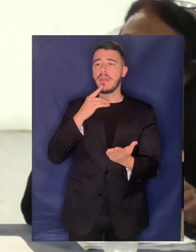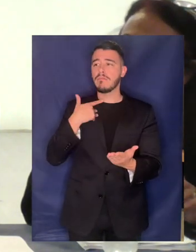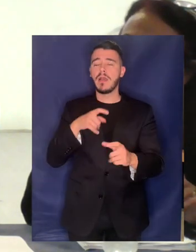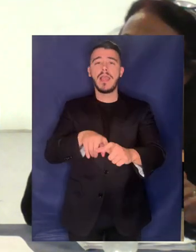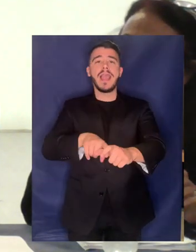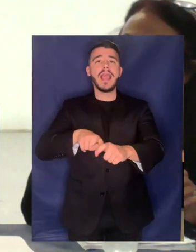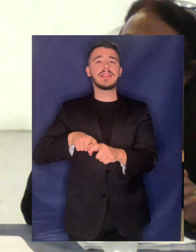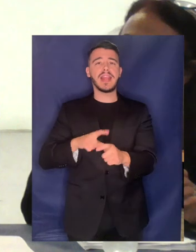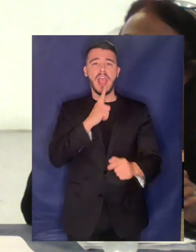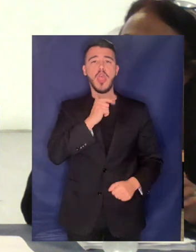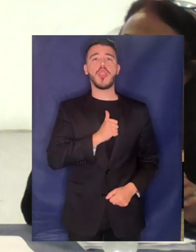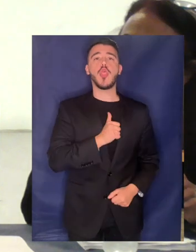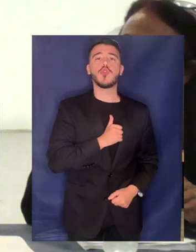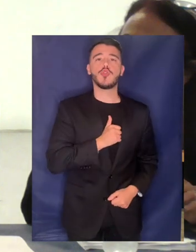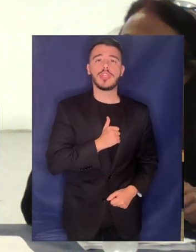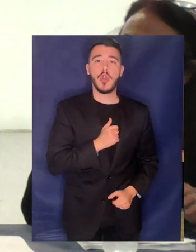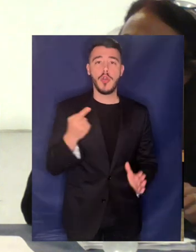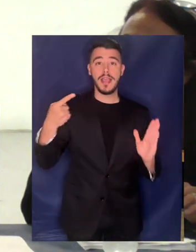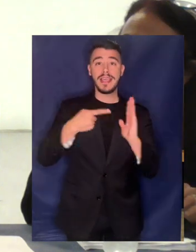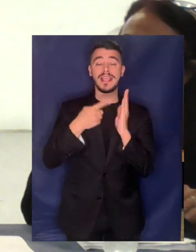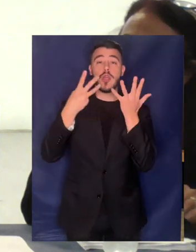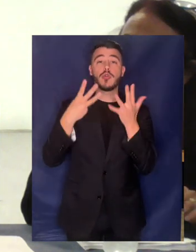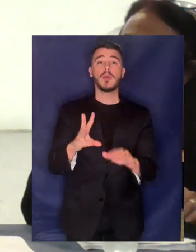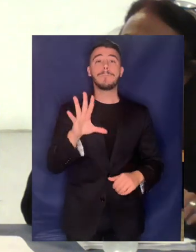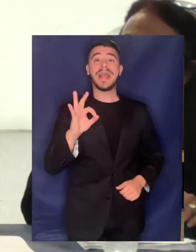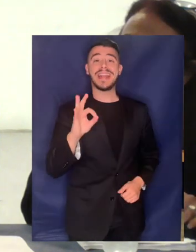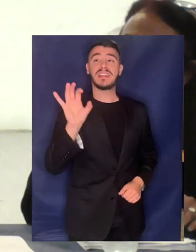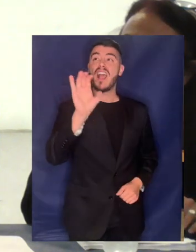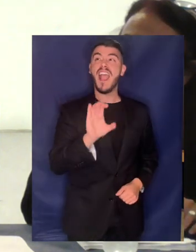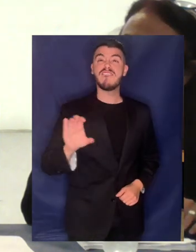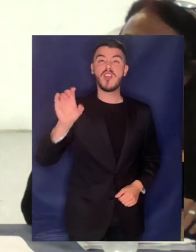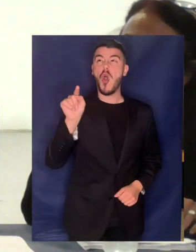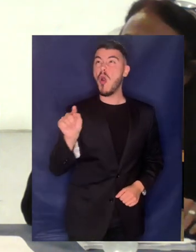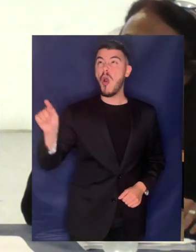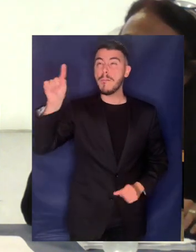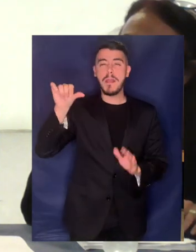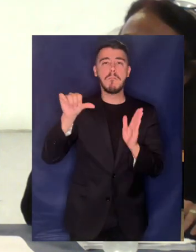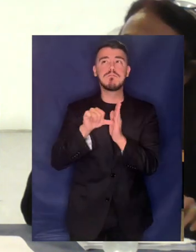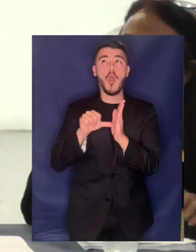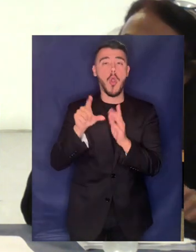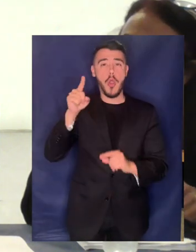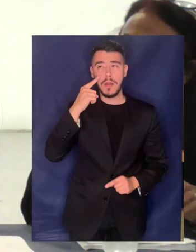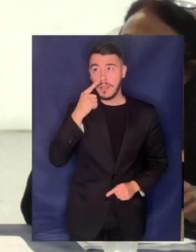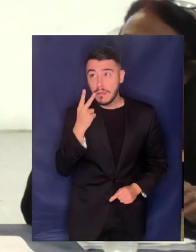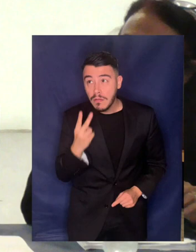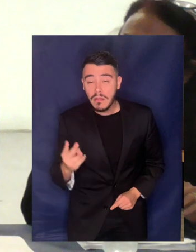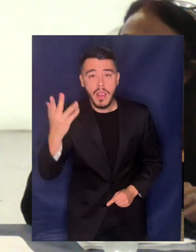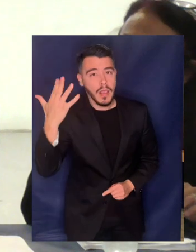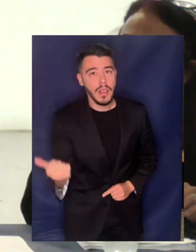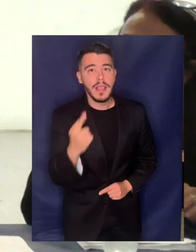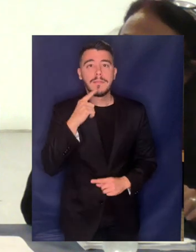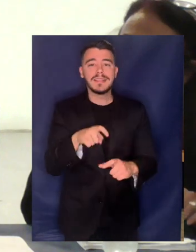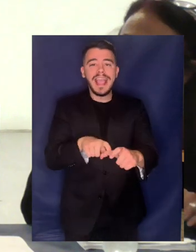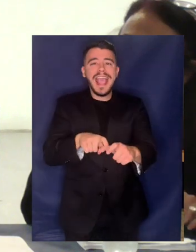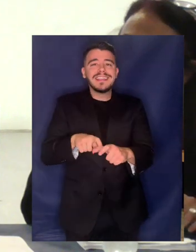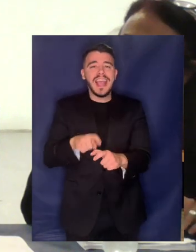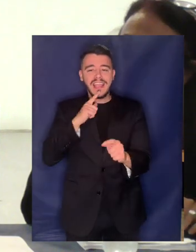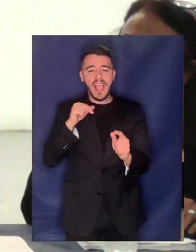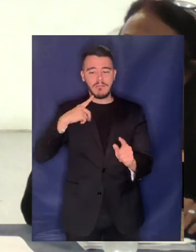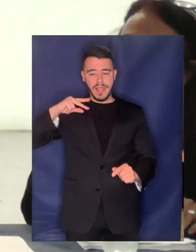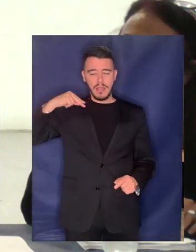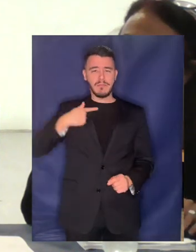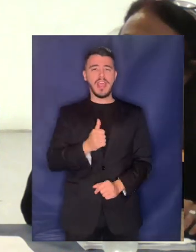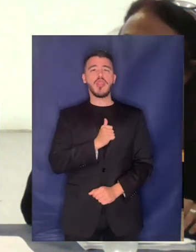από το 1850 Ευρωπαϊκής πόλης Αυτό ήταν εκπληκτικό στοιχείο Όπως